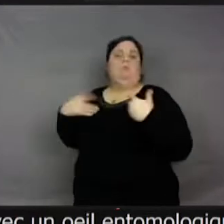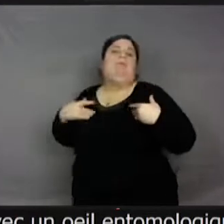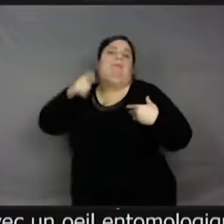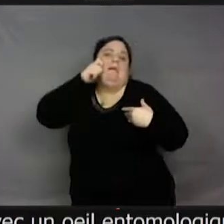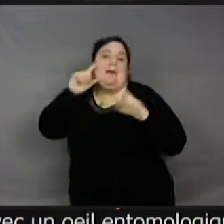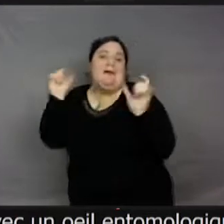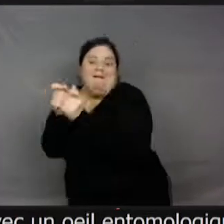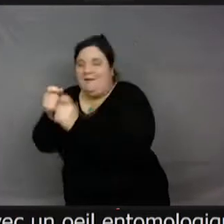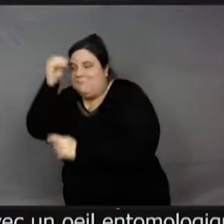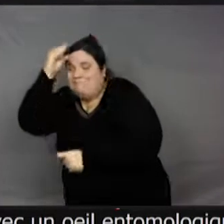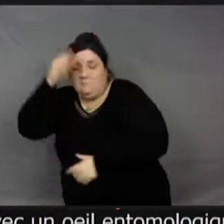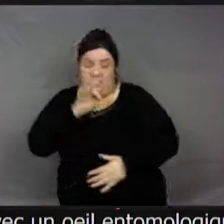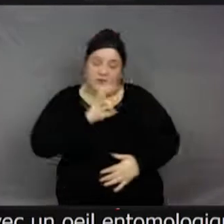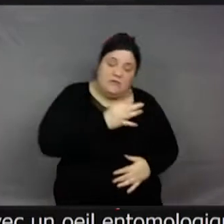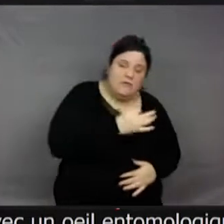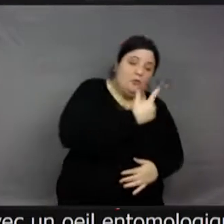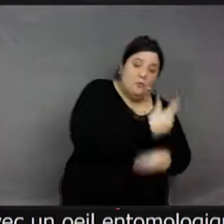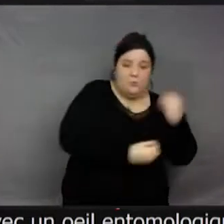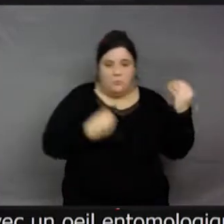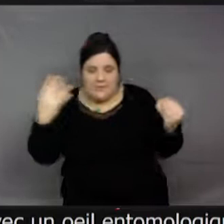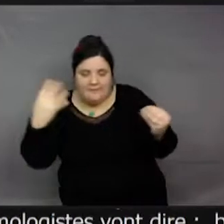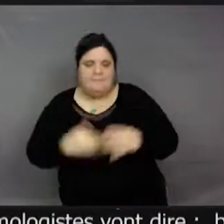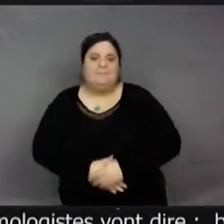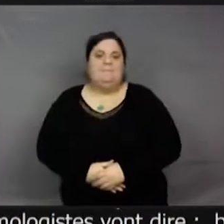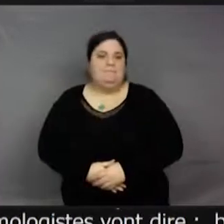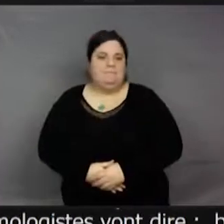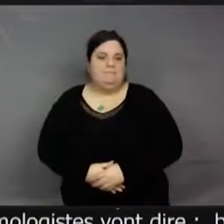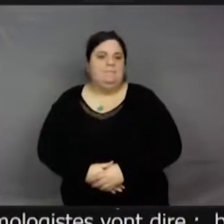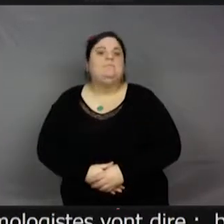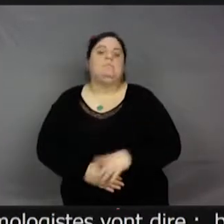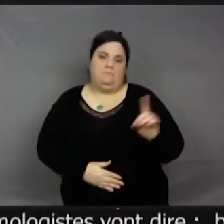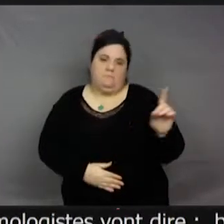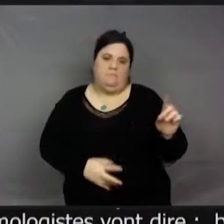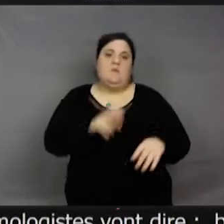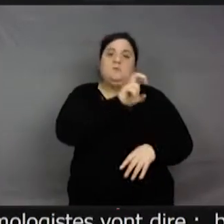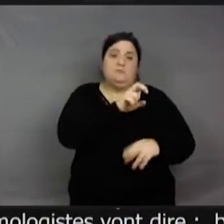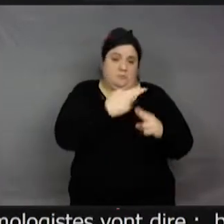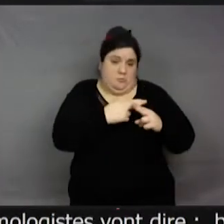toujours qu y en a deux ou quatre, mais c'est vrai que les mouches n que deux ailes. Ce sont des diptères, deux ailes.